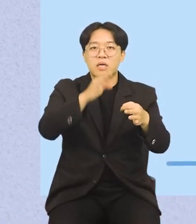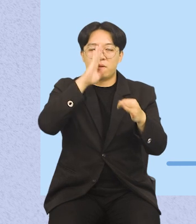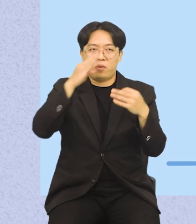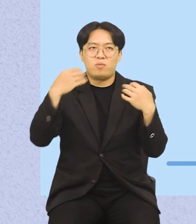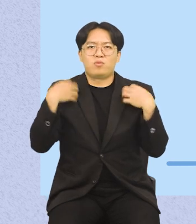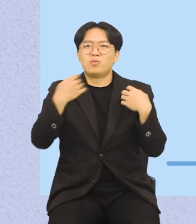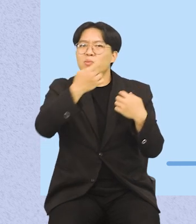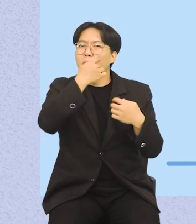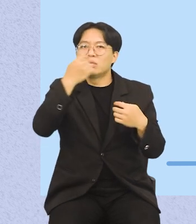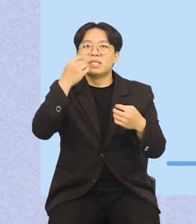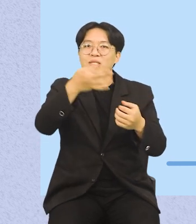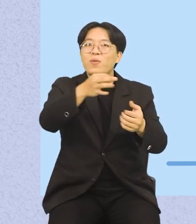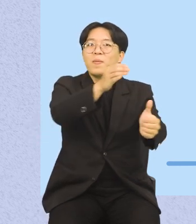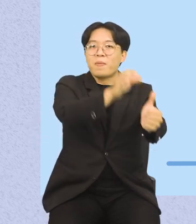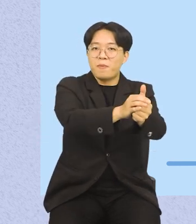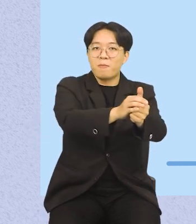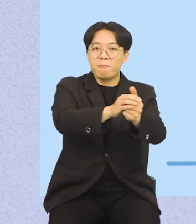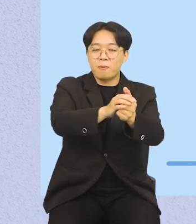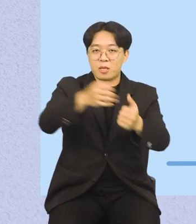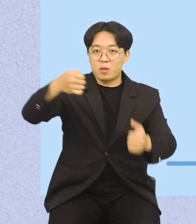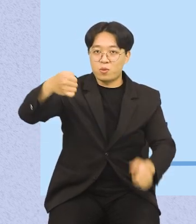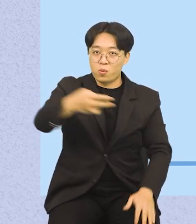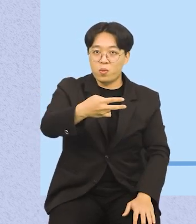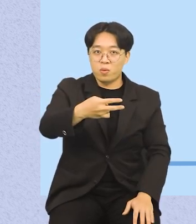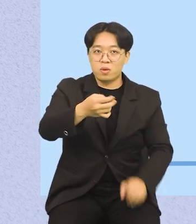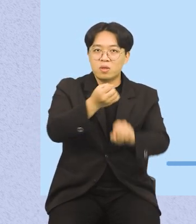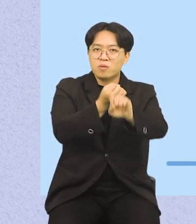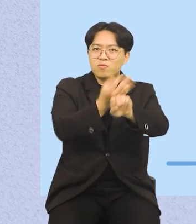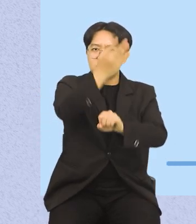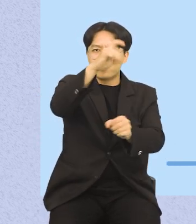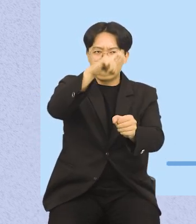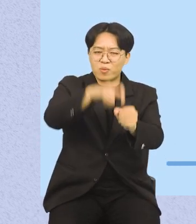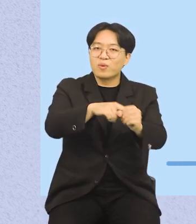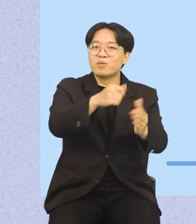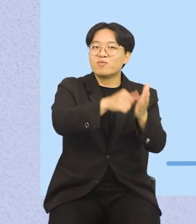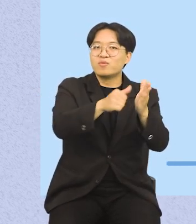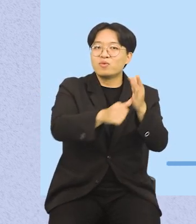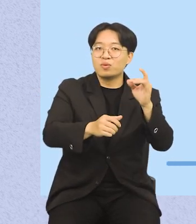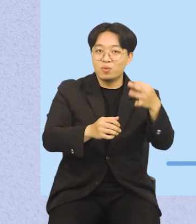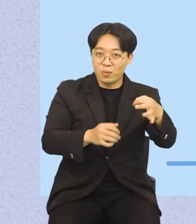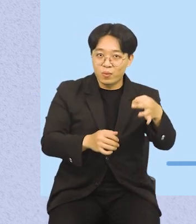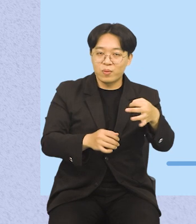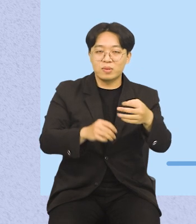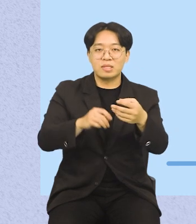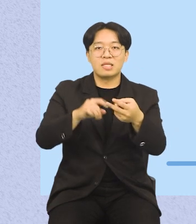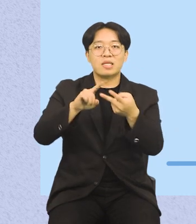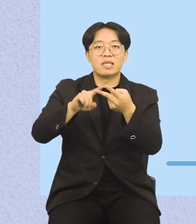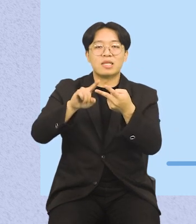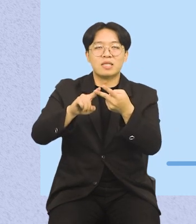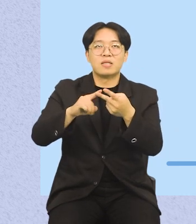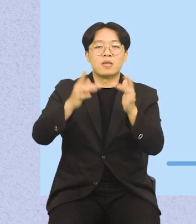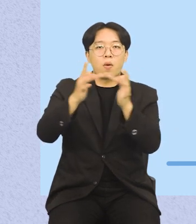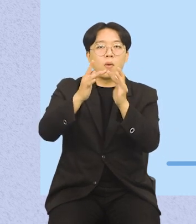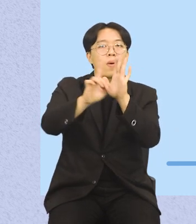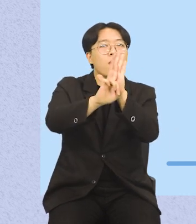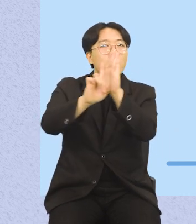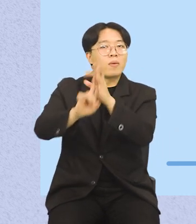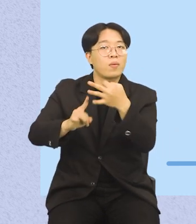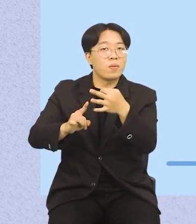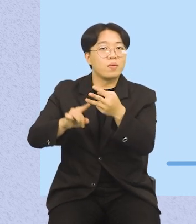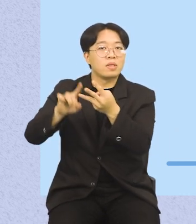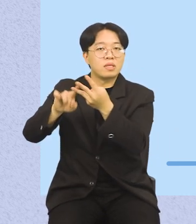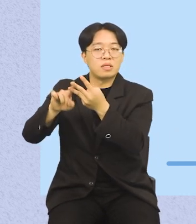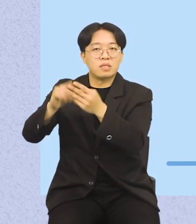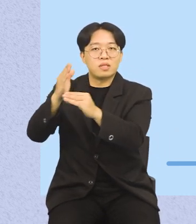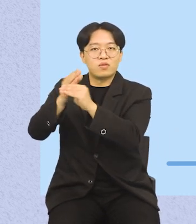%와 특례보증, 그리고 수출 판로 개척을 위한 물류비, 온라인 마케팅비, 기술협신형